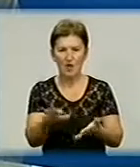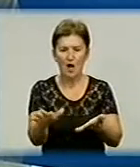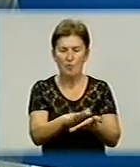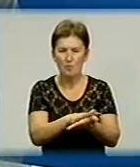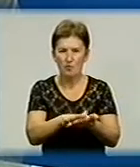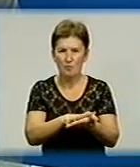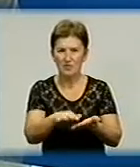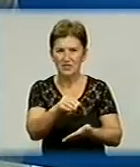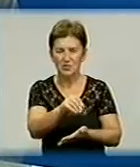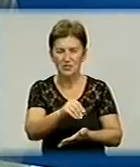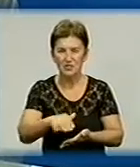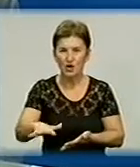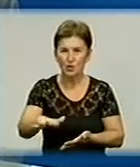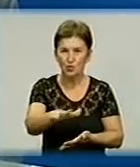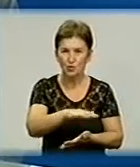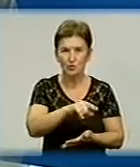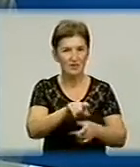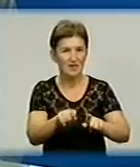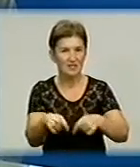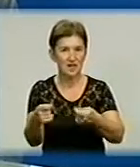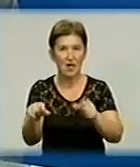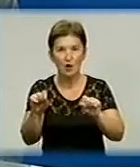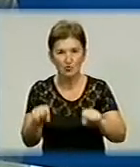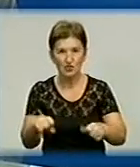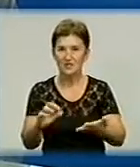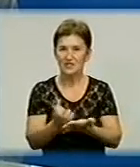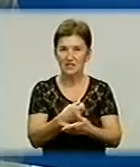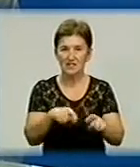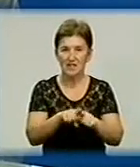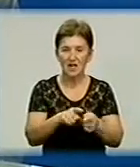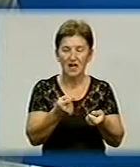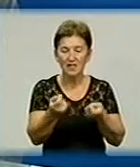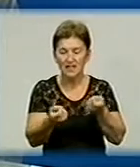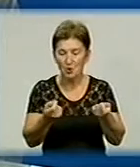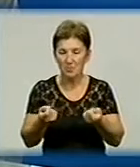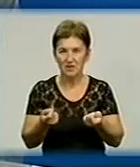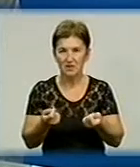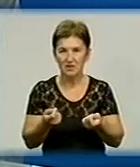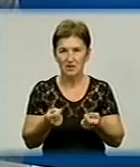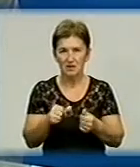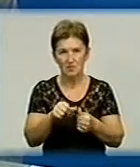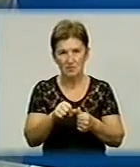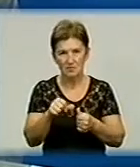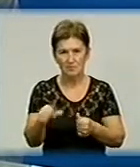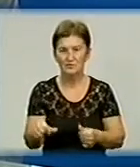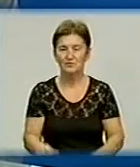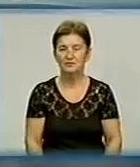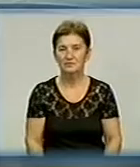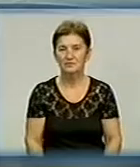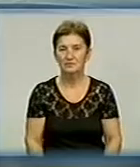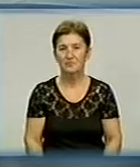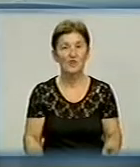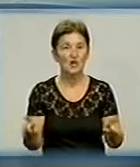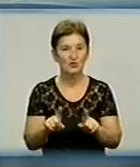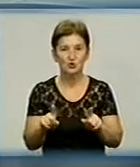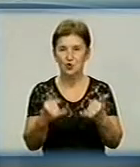просівку грунту, і це дає можливість знаходити навіть такі дрібні знахідки, як окремі зерна з лаків. Що сьогодні